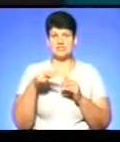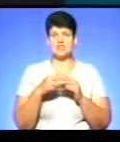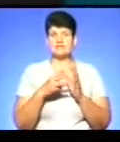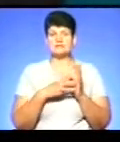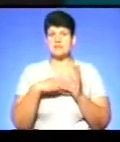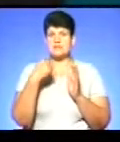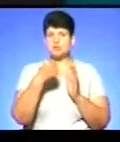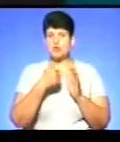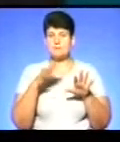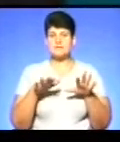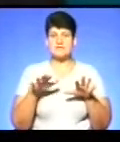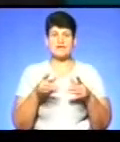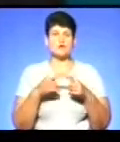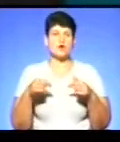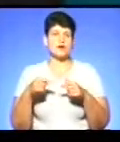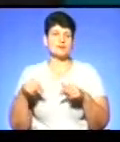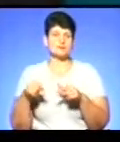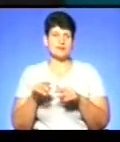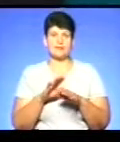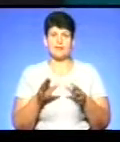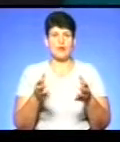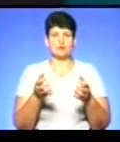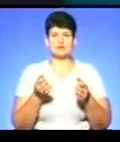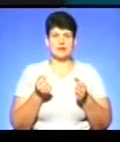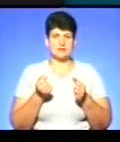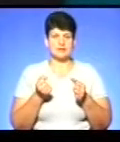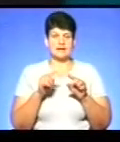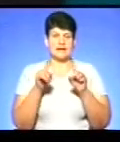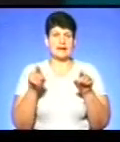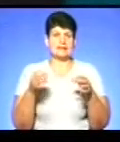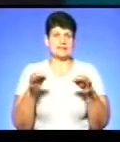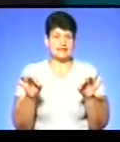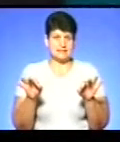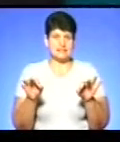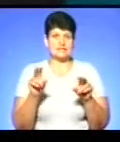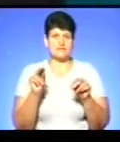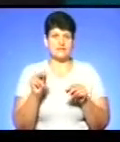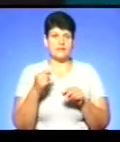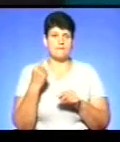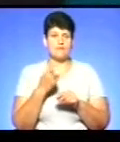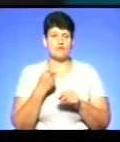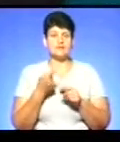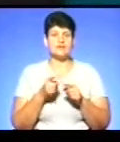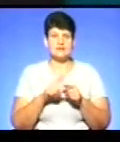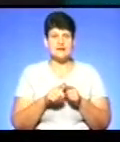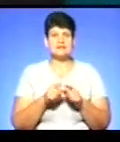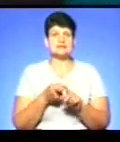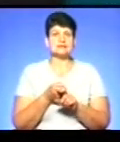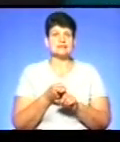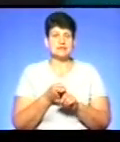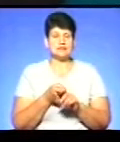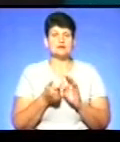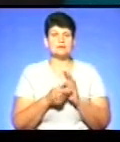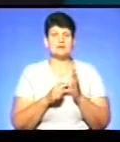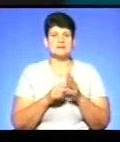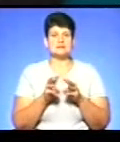року, місцеві організації, які не отримали ліцензії на цифрове мовлення, то це все-таки, знову ж таки, залежить, чи Кабінет